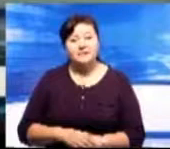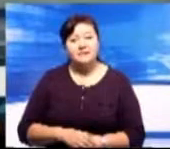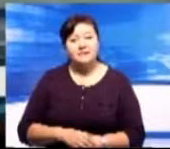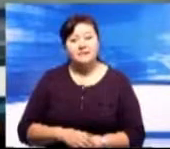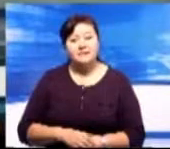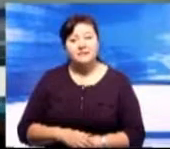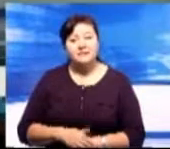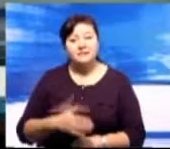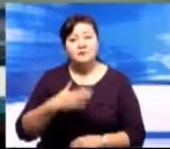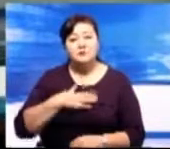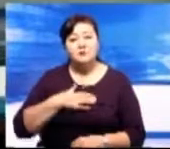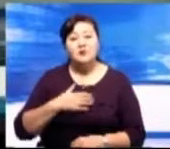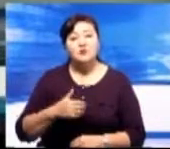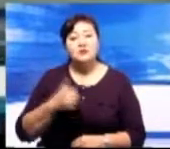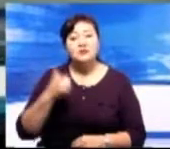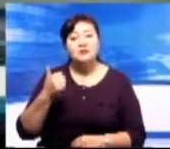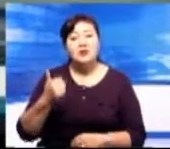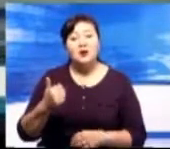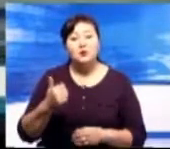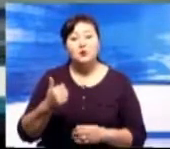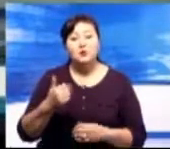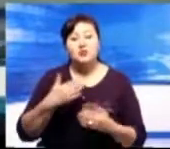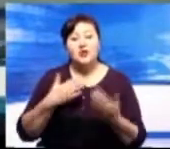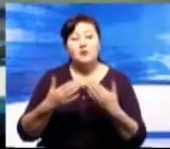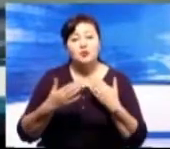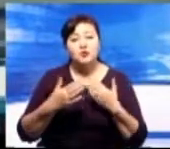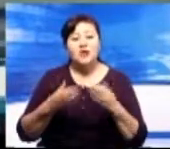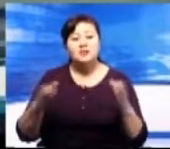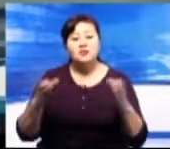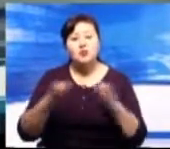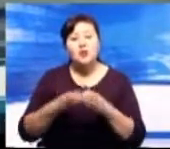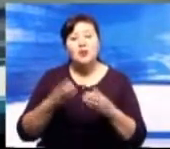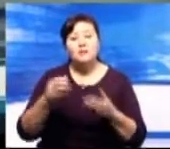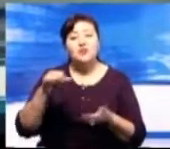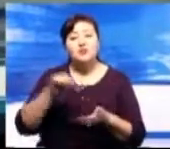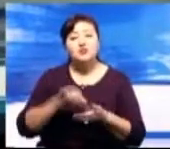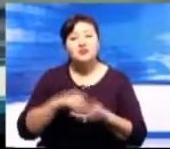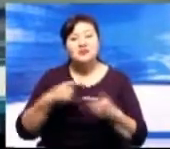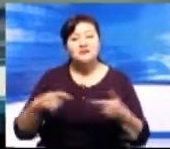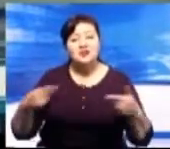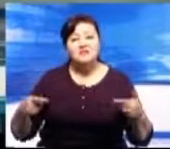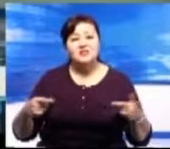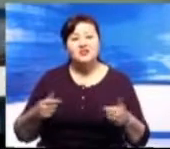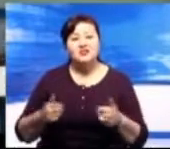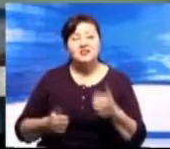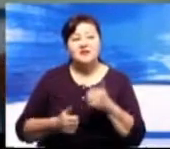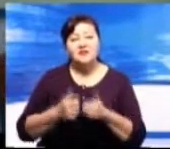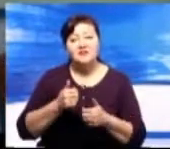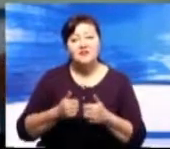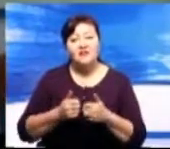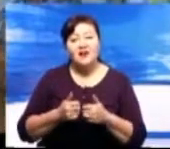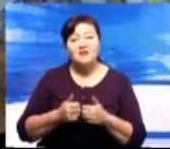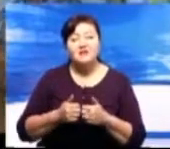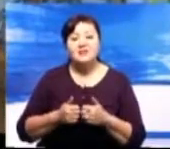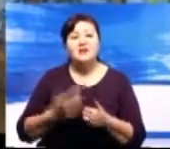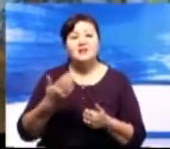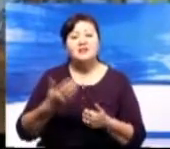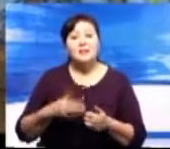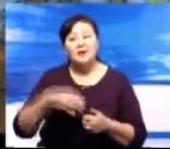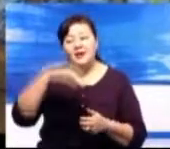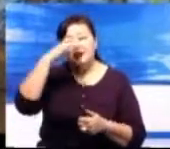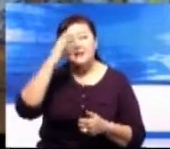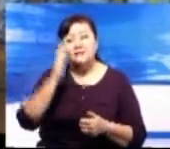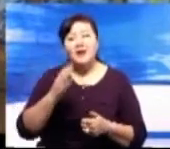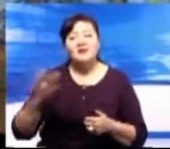У нас хорошая коммуникация с обществом. Мы участвуем в различных соревнованиях и конкурсах. Там дети находят себе новых друзей.